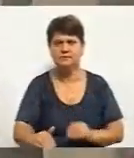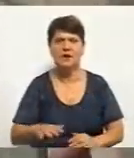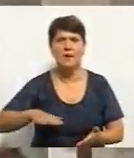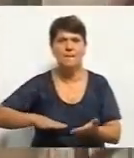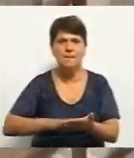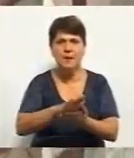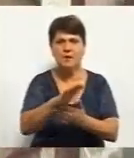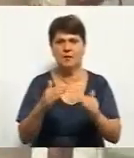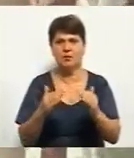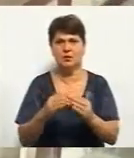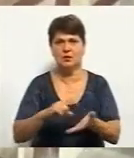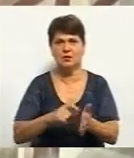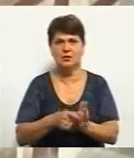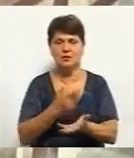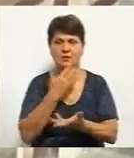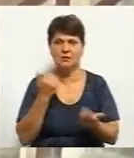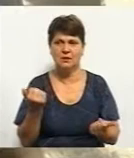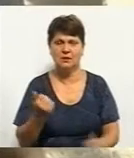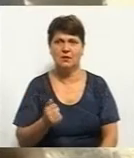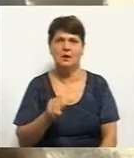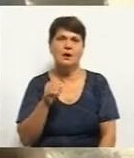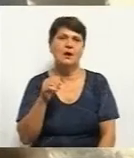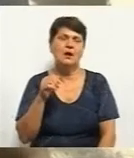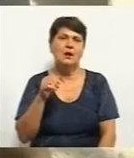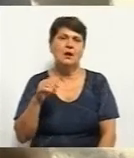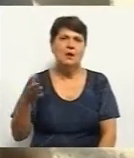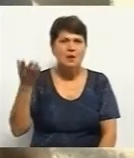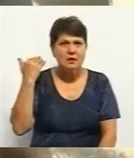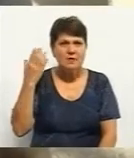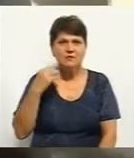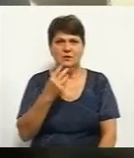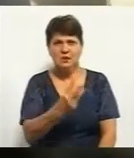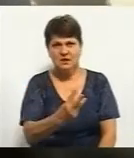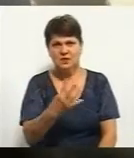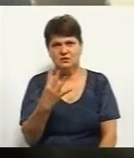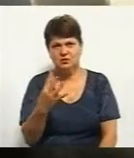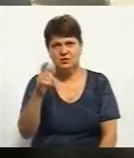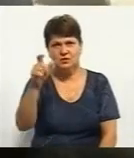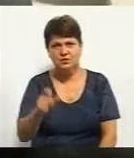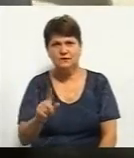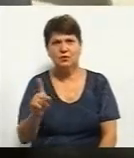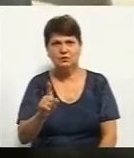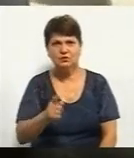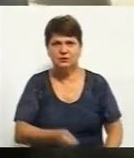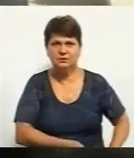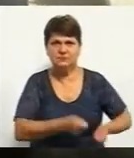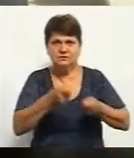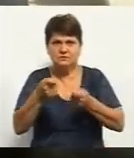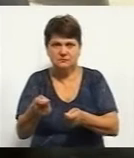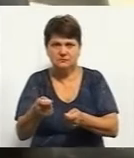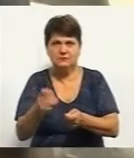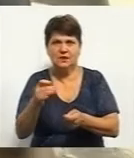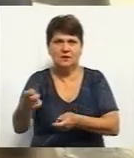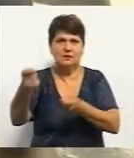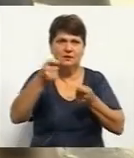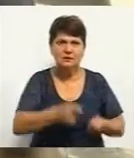пандуса у будинку немає. В перший час тут 3-4 чоловіки треба було, щоб піднятися, спуститися, тому що мені